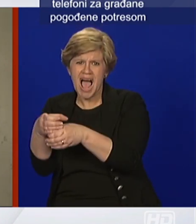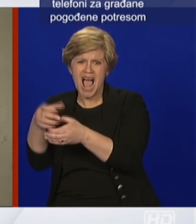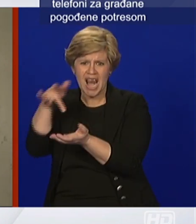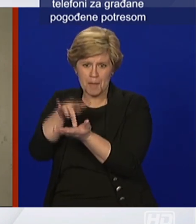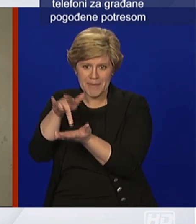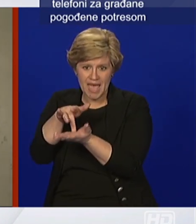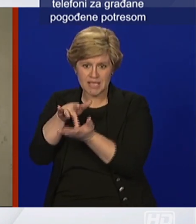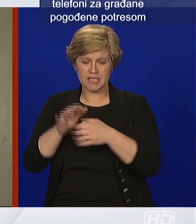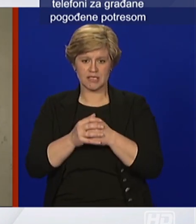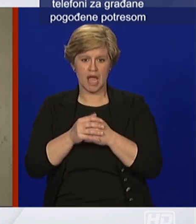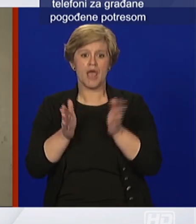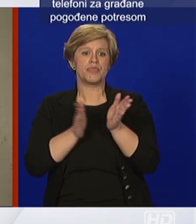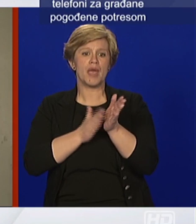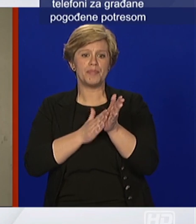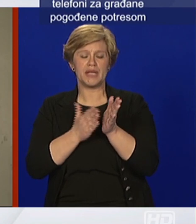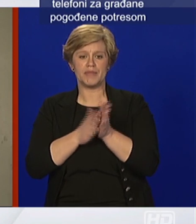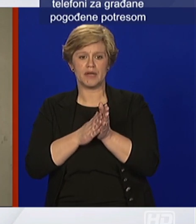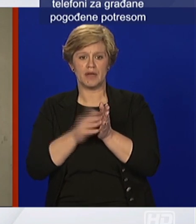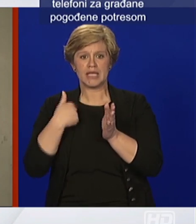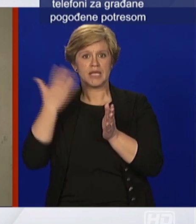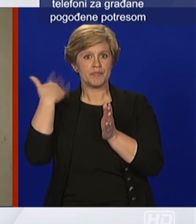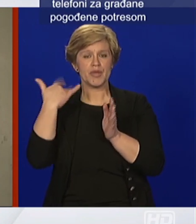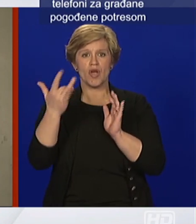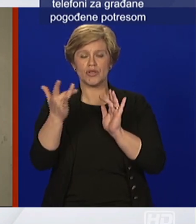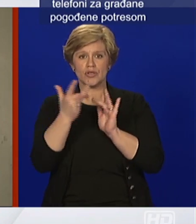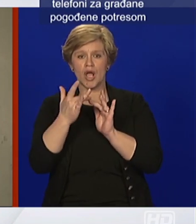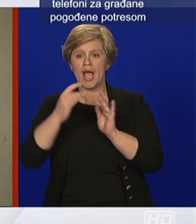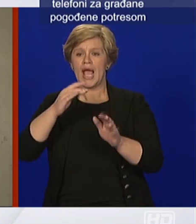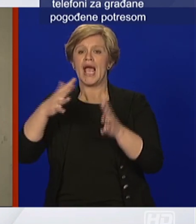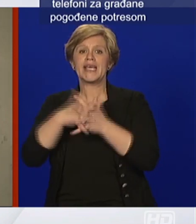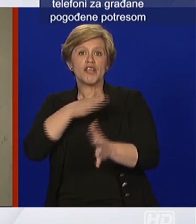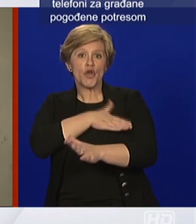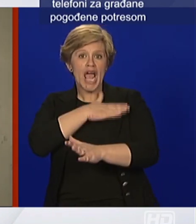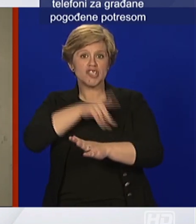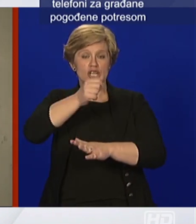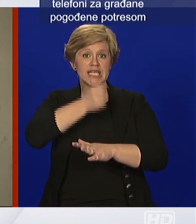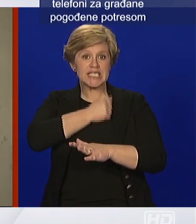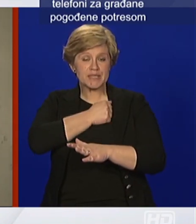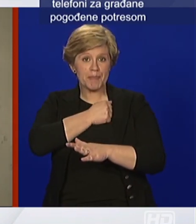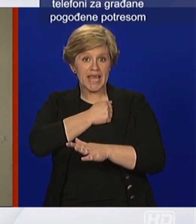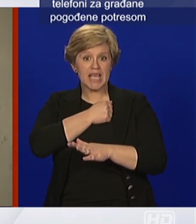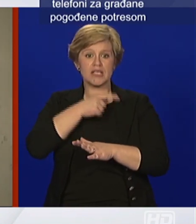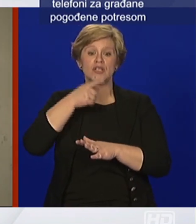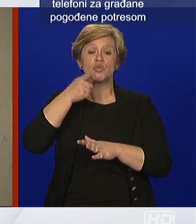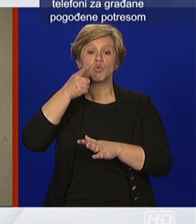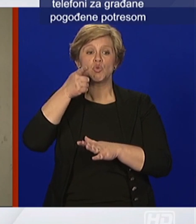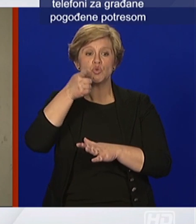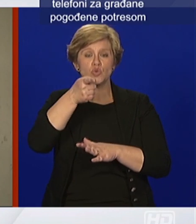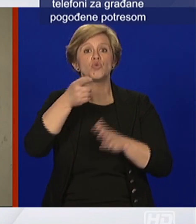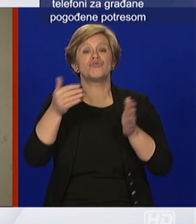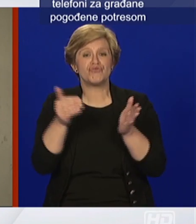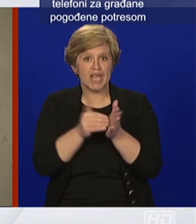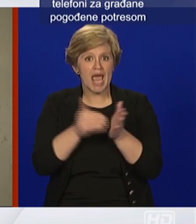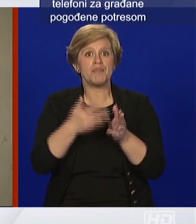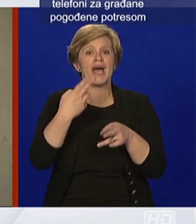bio sam u kontaktu sa gradonačelnikom Splita i tu se sad treba rješavati